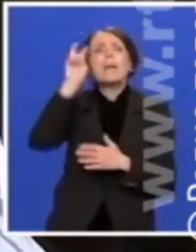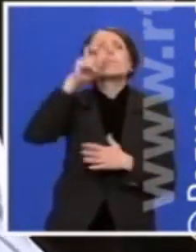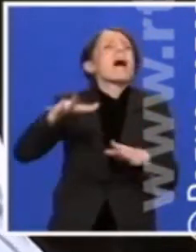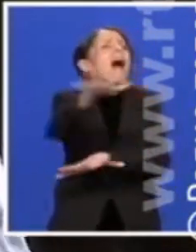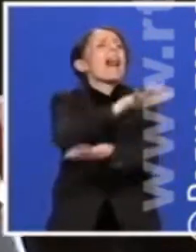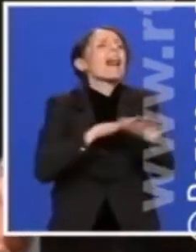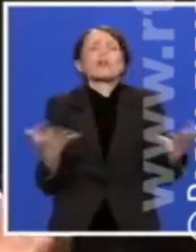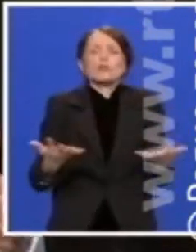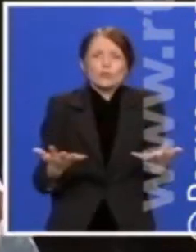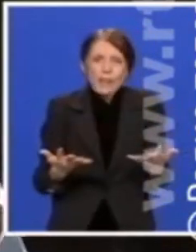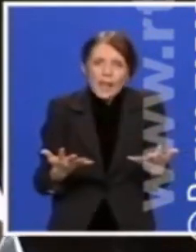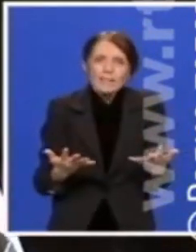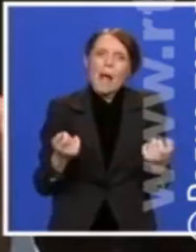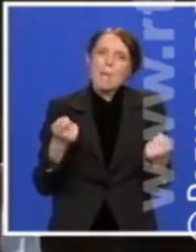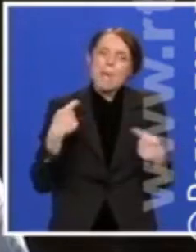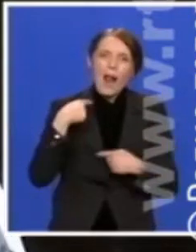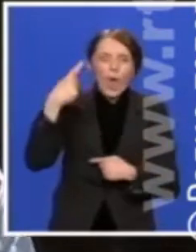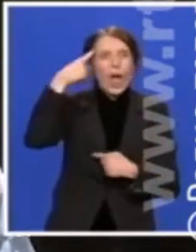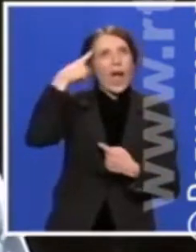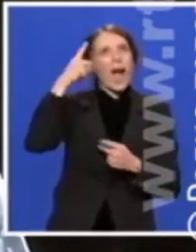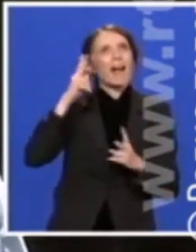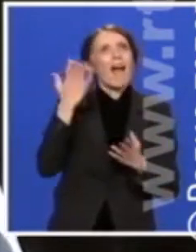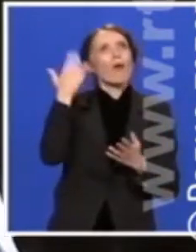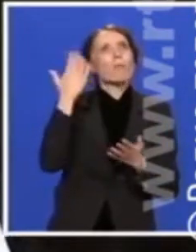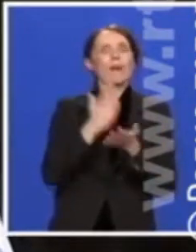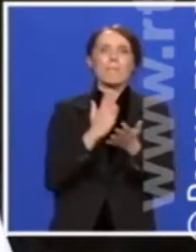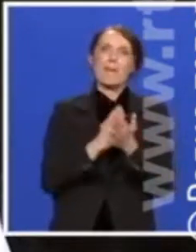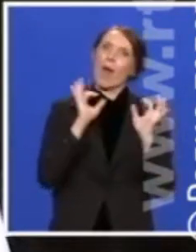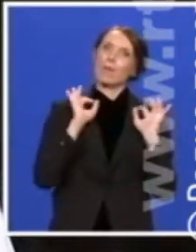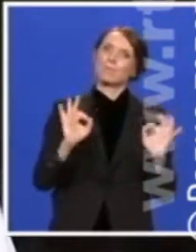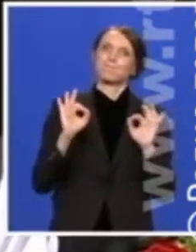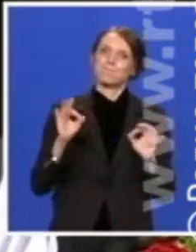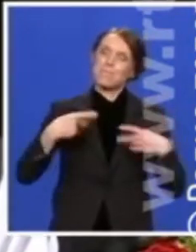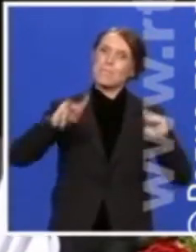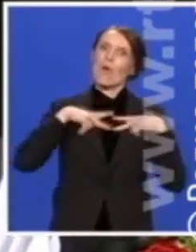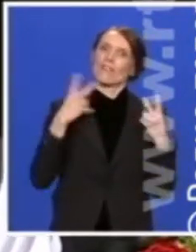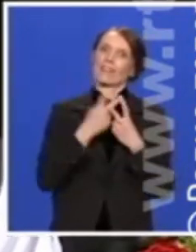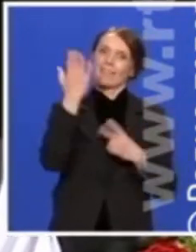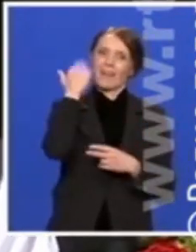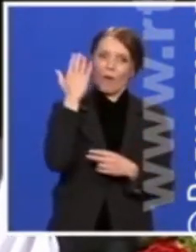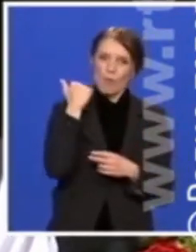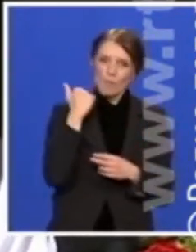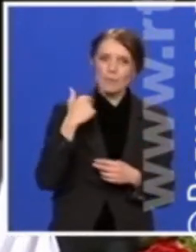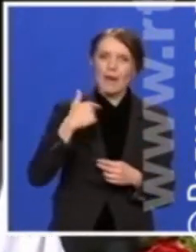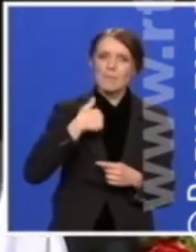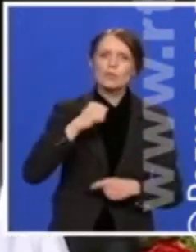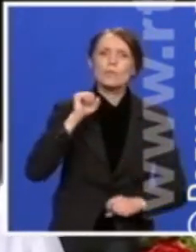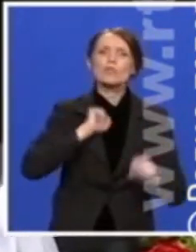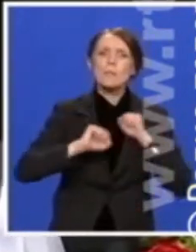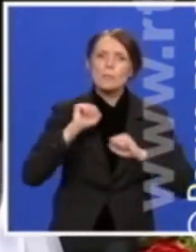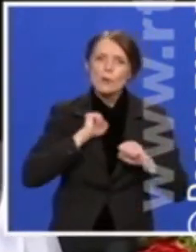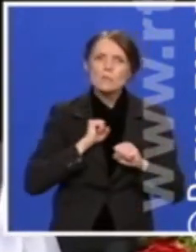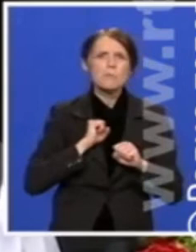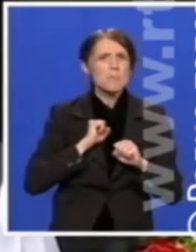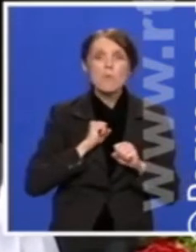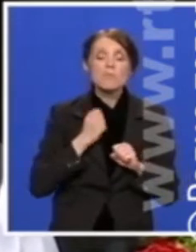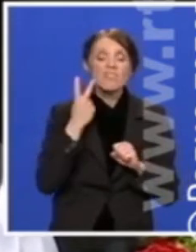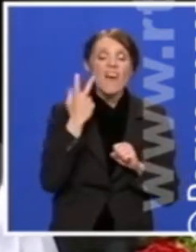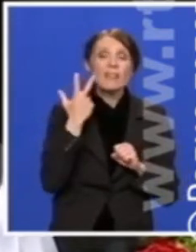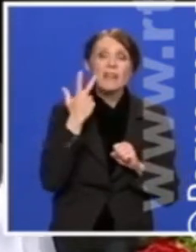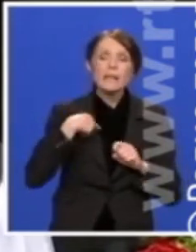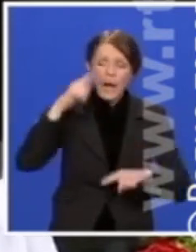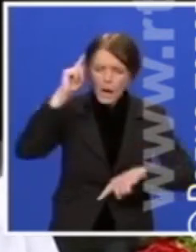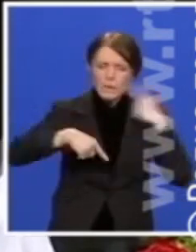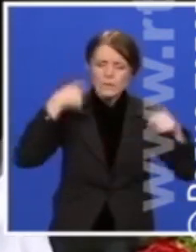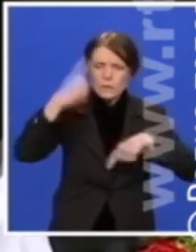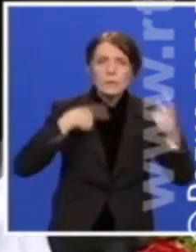i da se malkice podsjetimo na stara dobra vremena. Mi ćemo se potruditi da sastavimo dva, tri dana, da ne